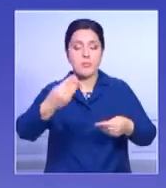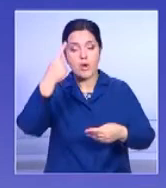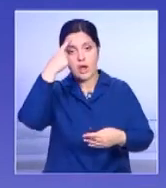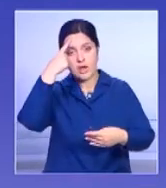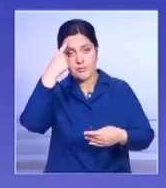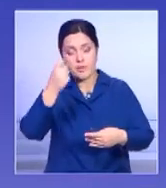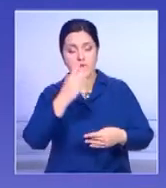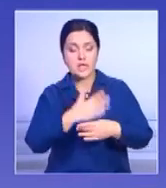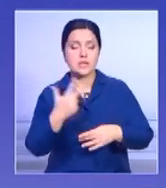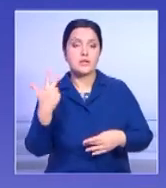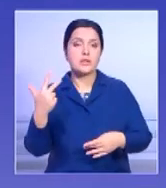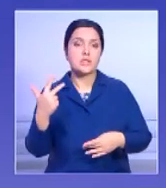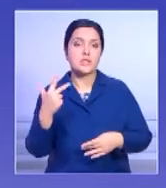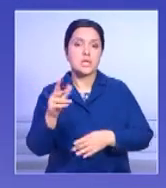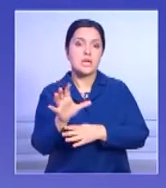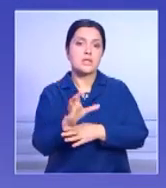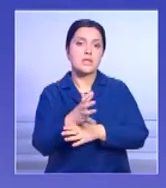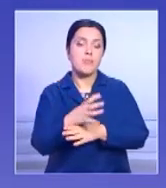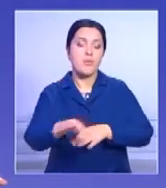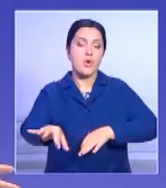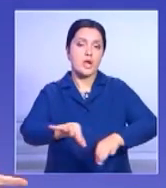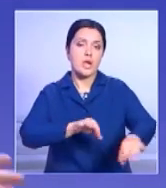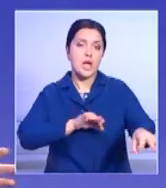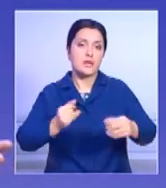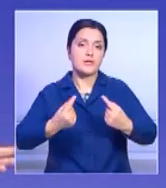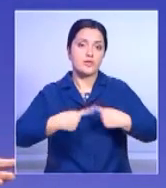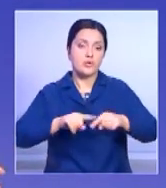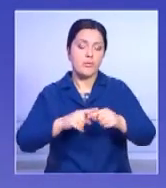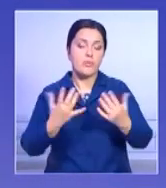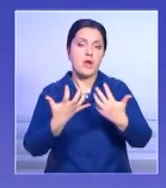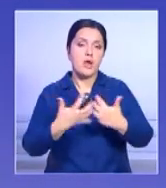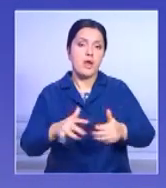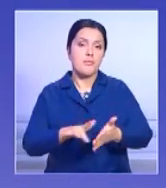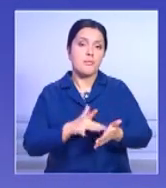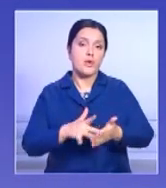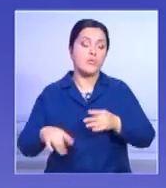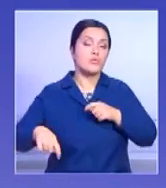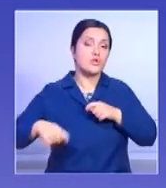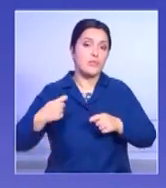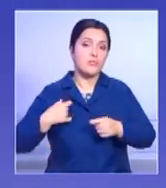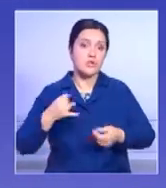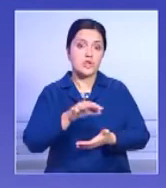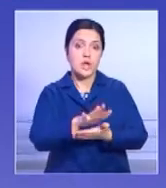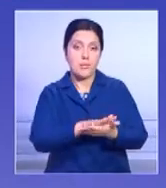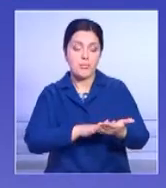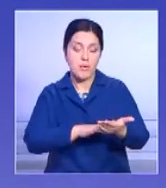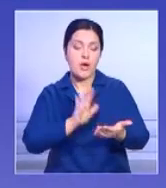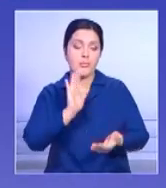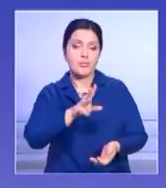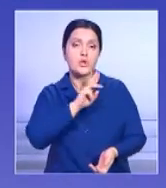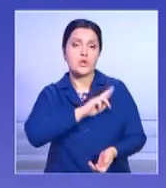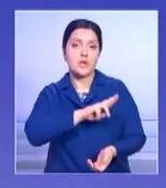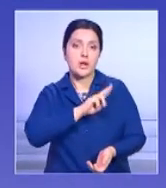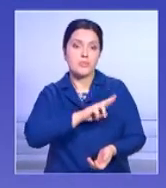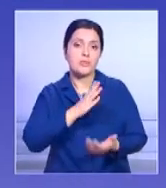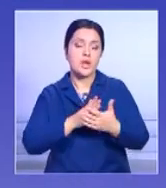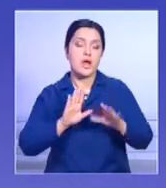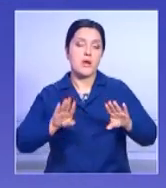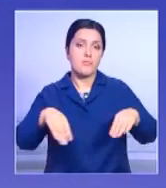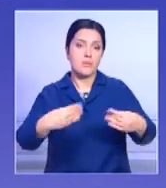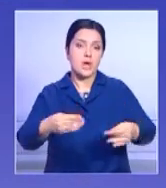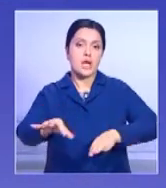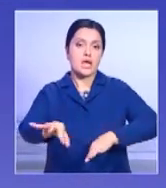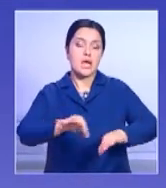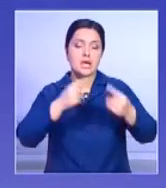страны свыше 30 спутниковых карт из зон для оценки ущерба. Мы продолжаем эту работу по запросу, особенно по предоставлению